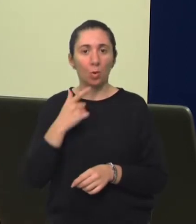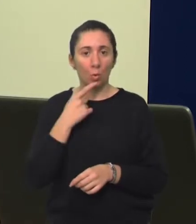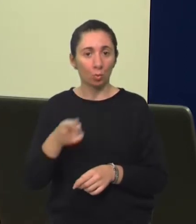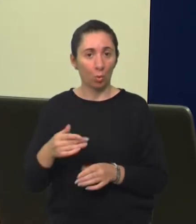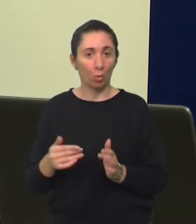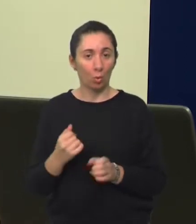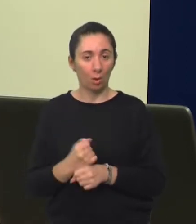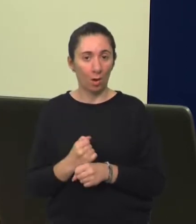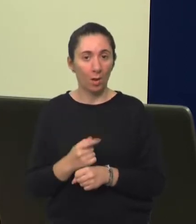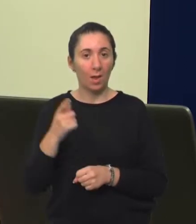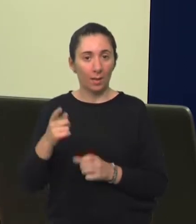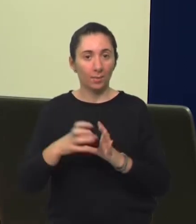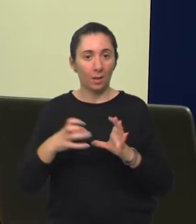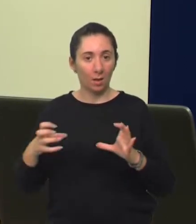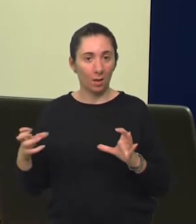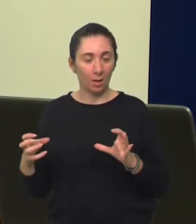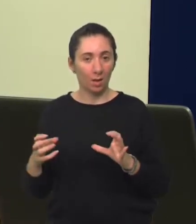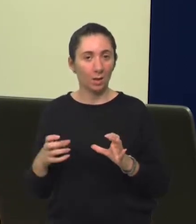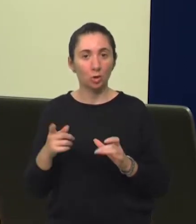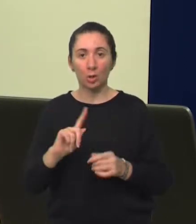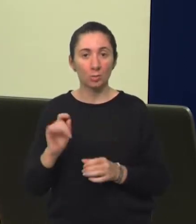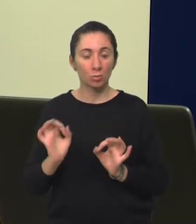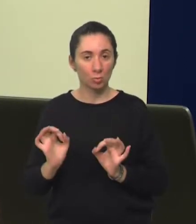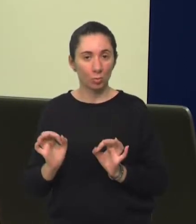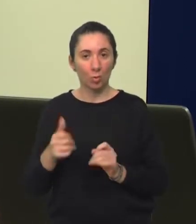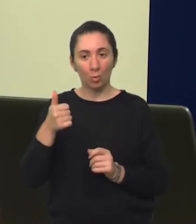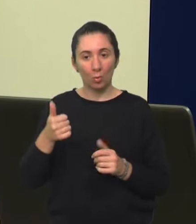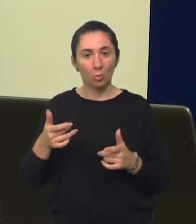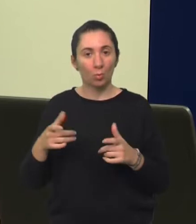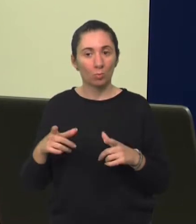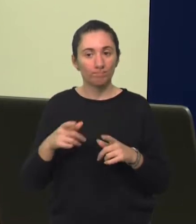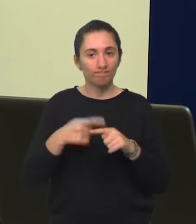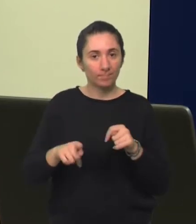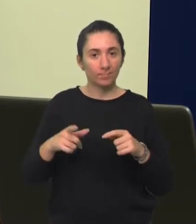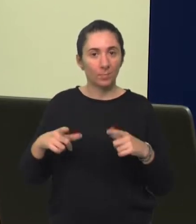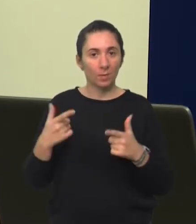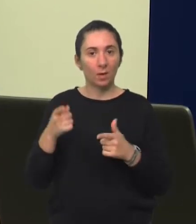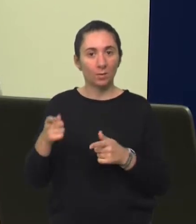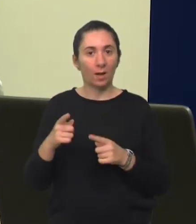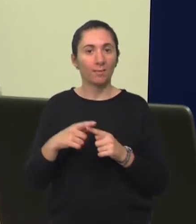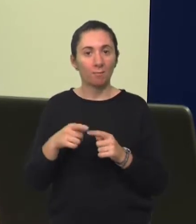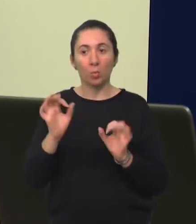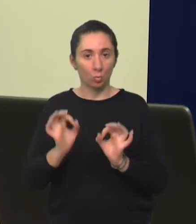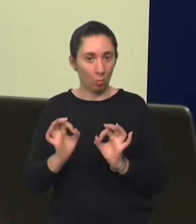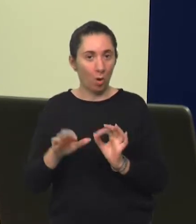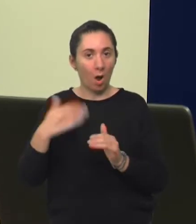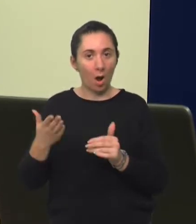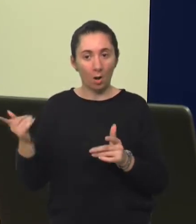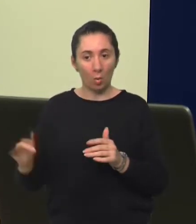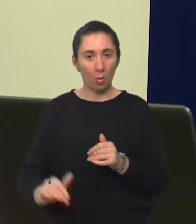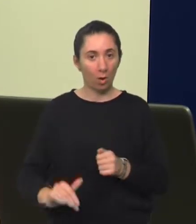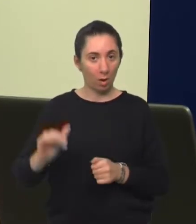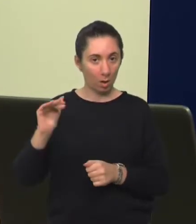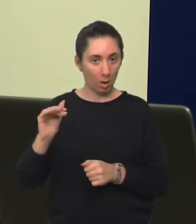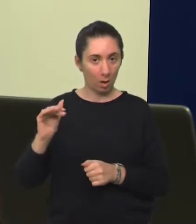to rade. I te su onda rečenice krnjejezične strukture. U jednom periodu u životu je takav telegrafski stil opravdan i normalan, ali kako oni